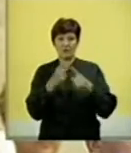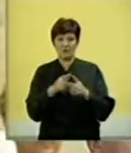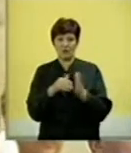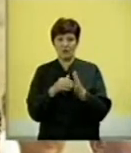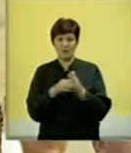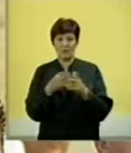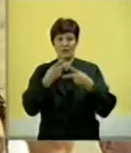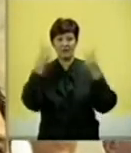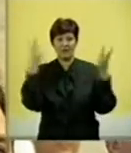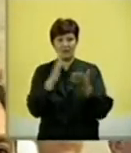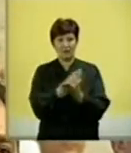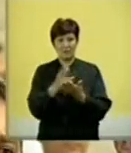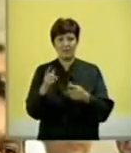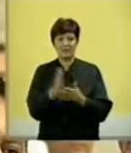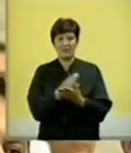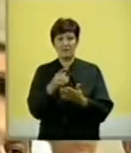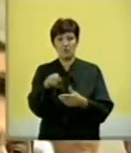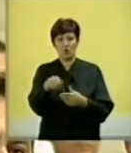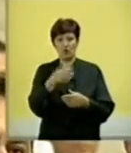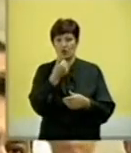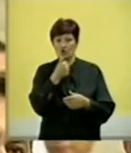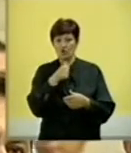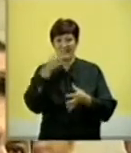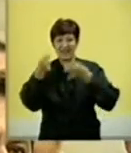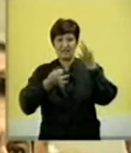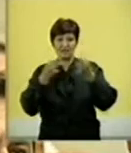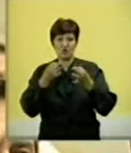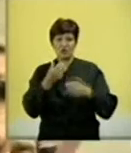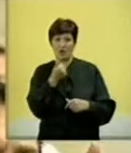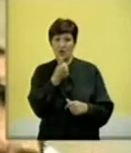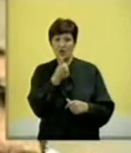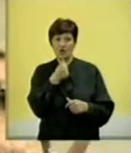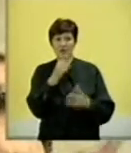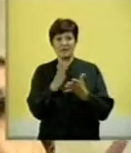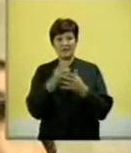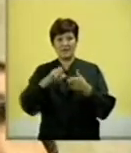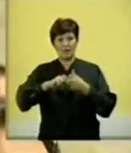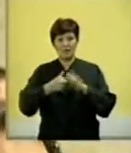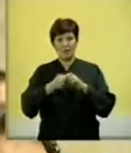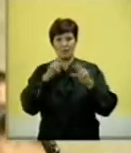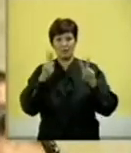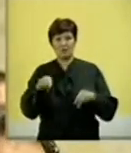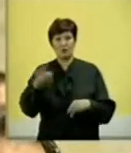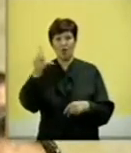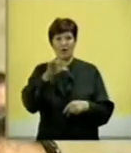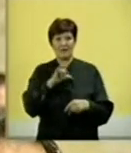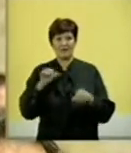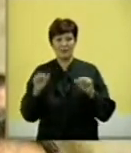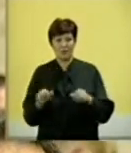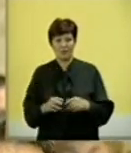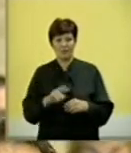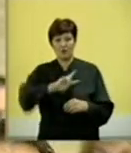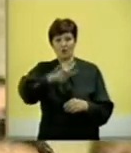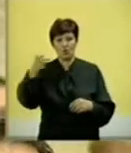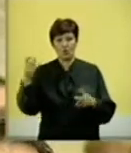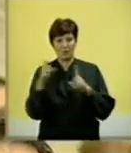tačno treba da pravimo jasno distinkciju između onoga šta je izveštaj i šta su stvarni problemi u realnosti u tim lokalnim samoupravama ili već